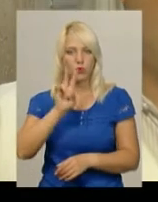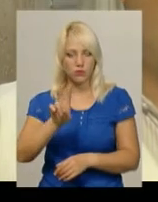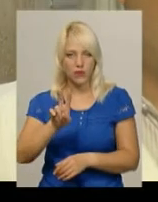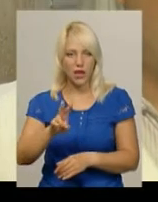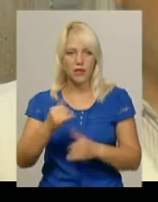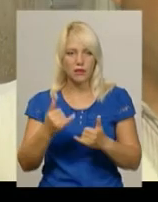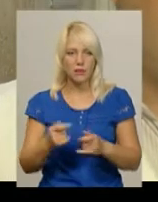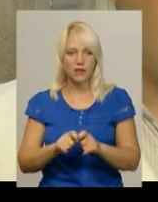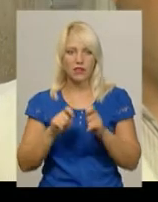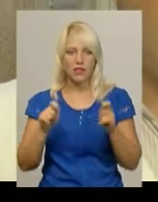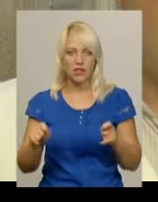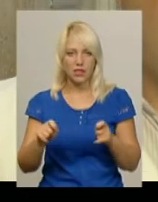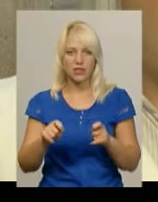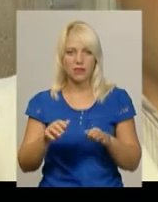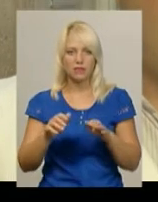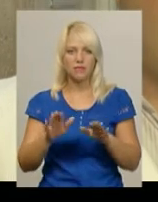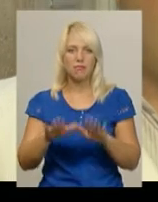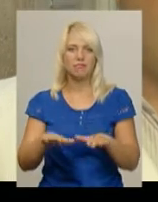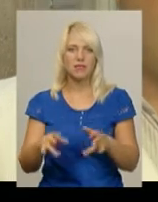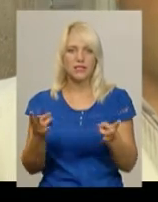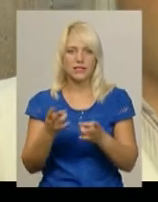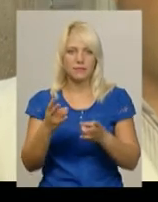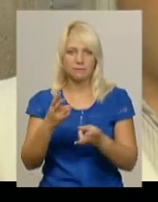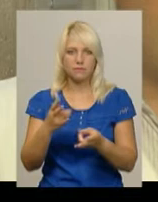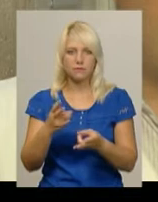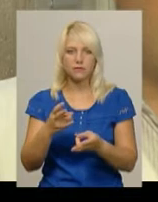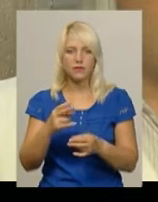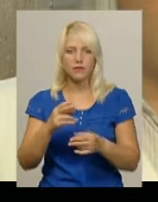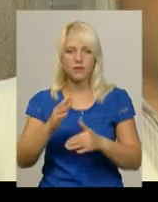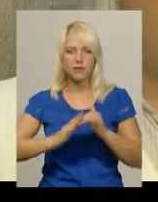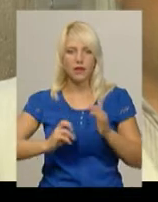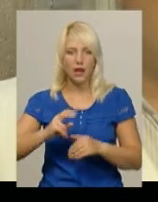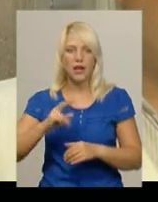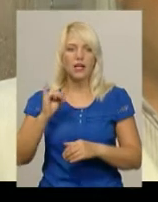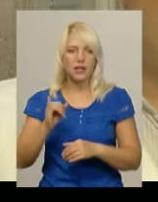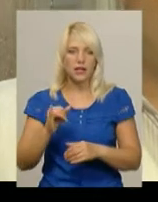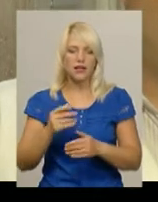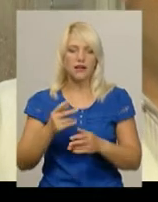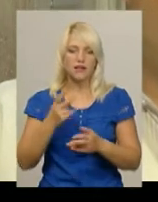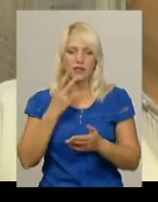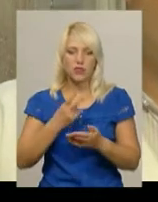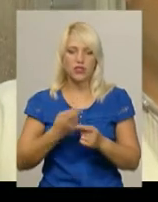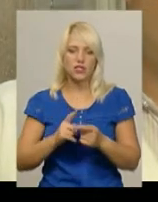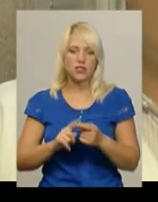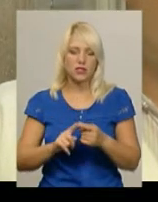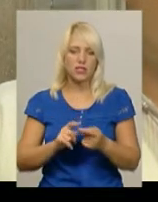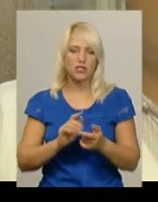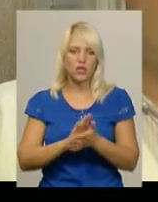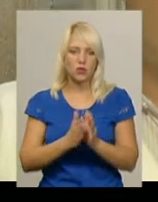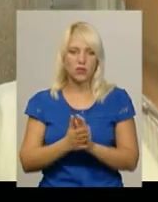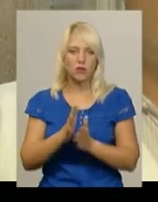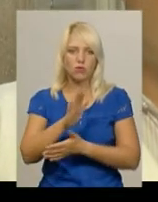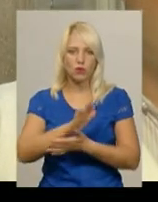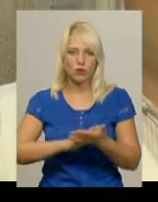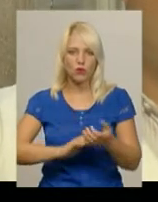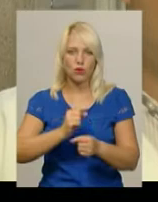таке відкрите кадрове питання. Тому, виходячи з цієї ситуації, ми продовжили роботу кардіолога, тобто вона